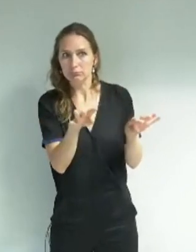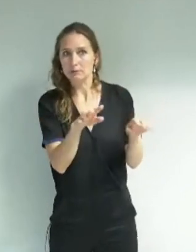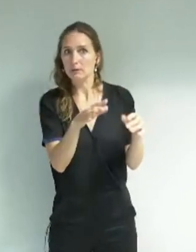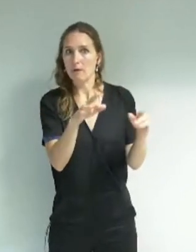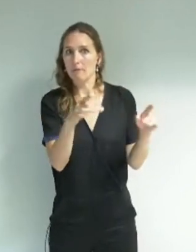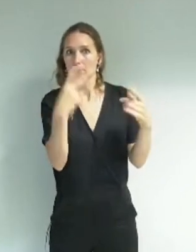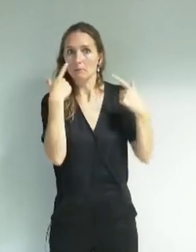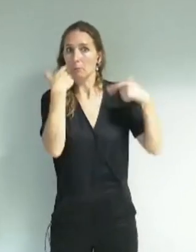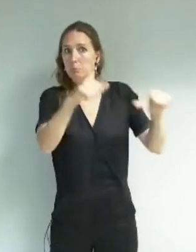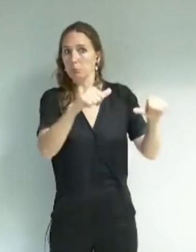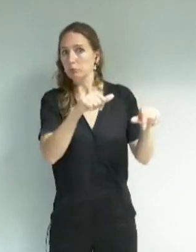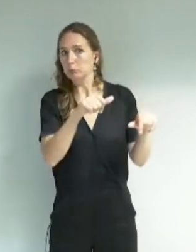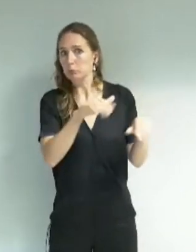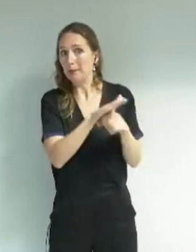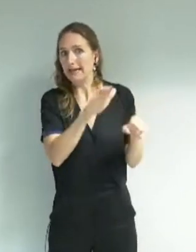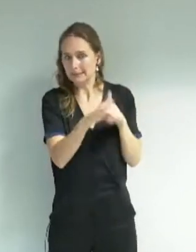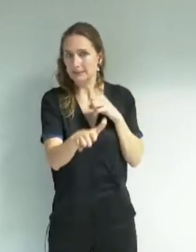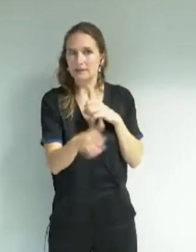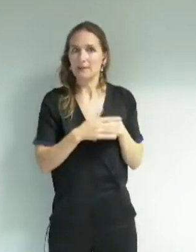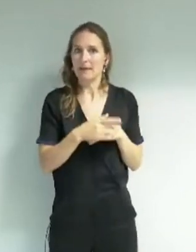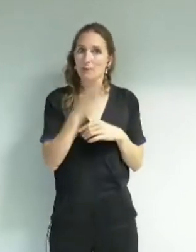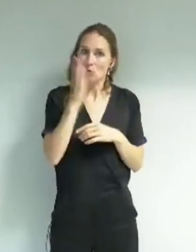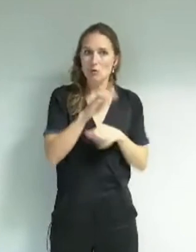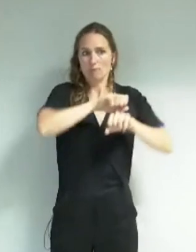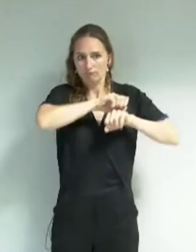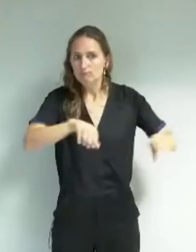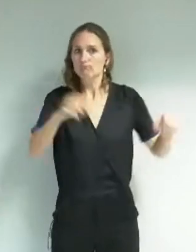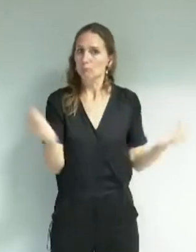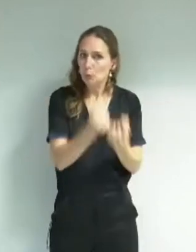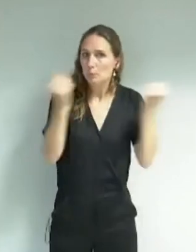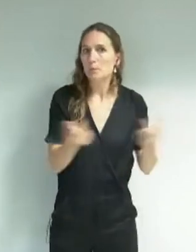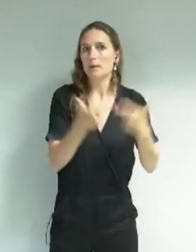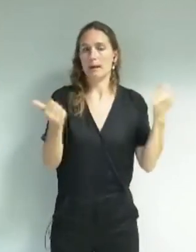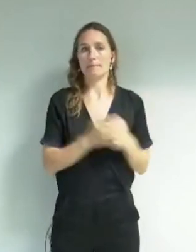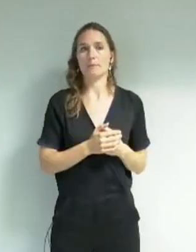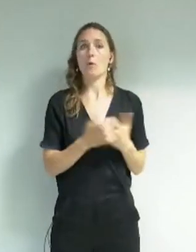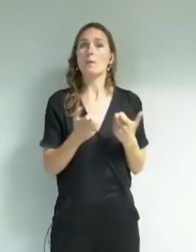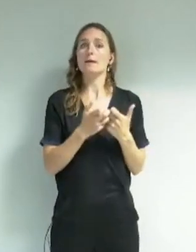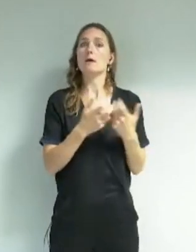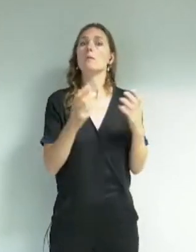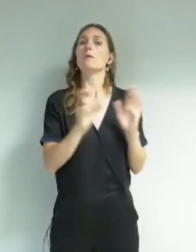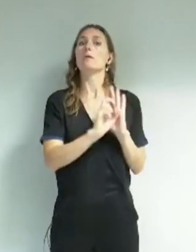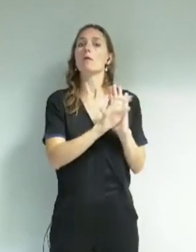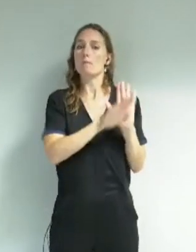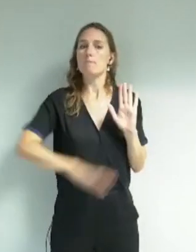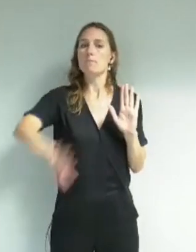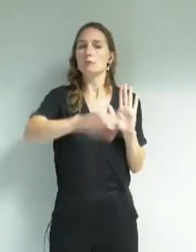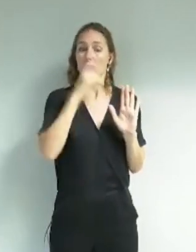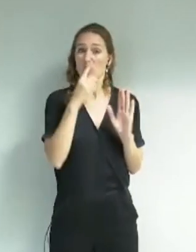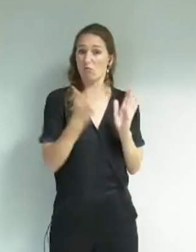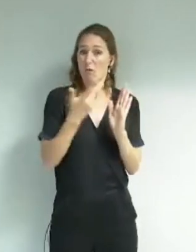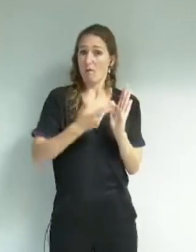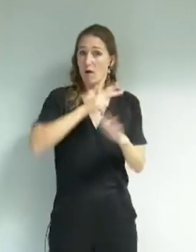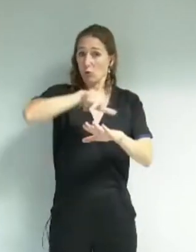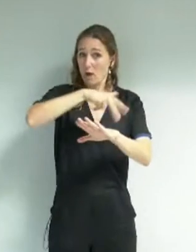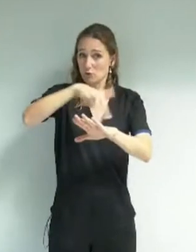gagneraient à l'être. Sur la méthode, nous pensons que 4 séances de 3 heures étaient trop courtes pour pouvoir travailler la question en